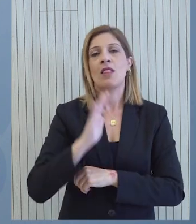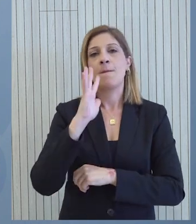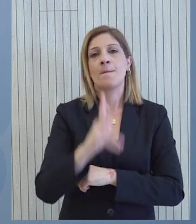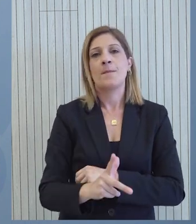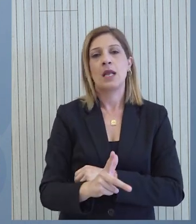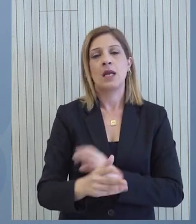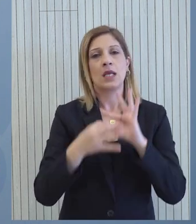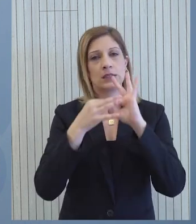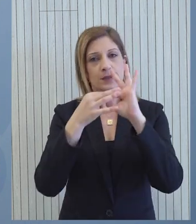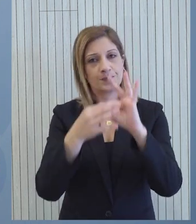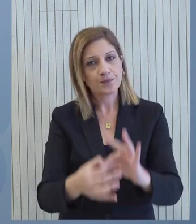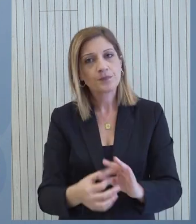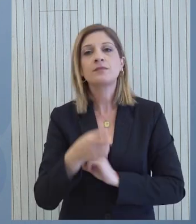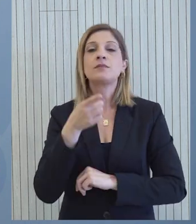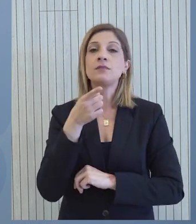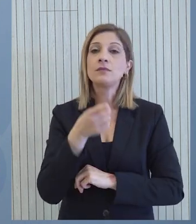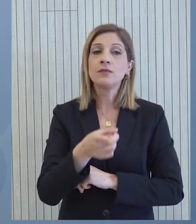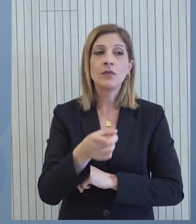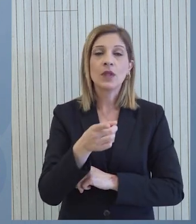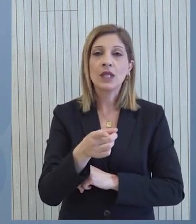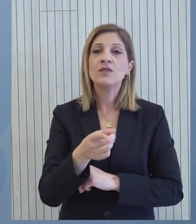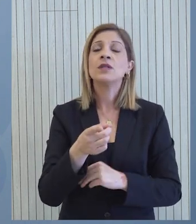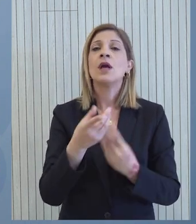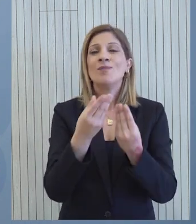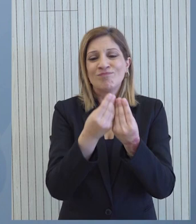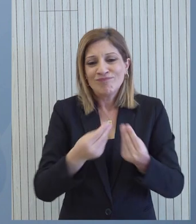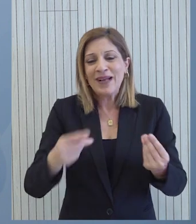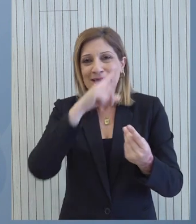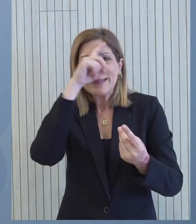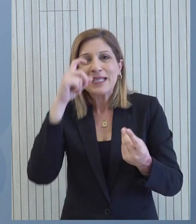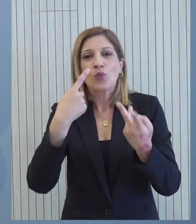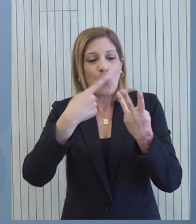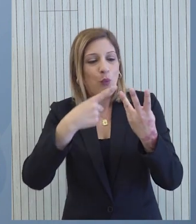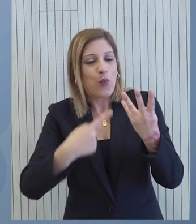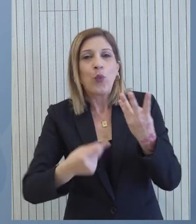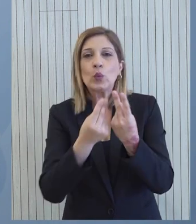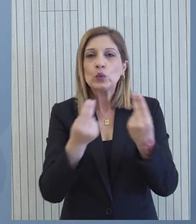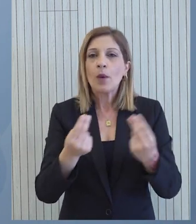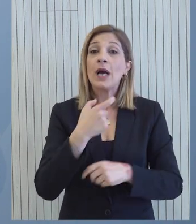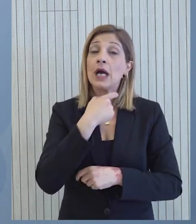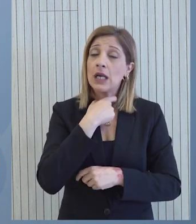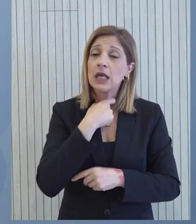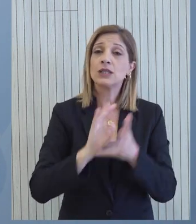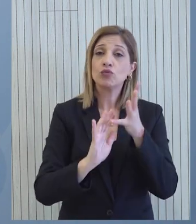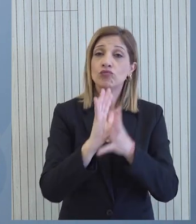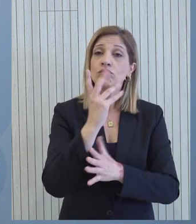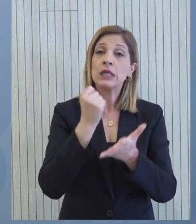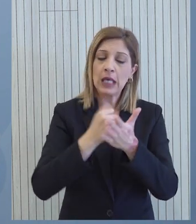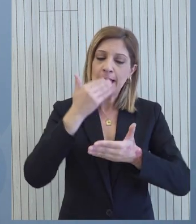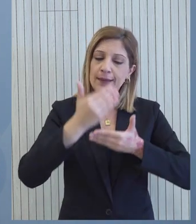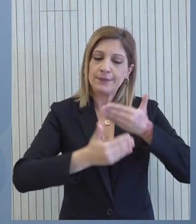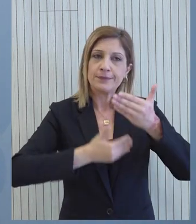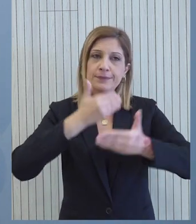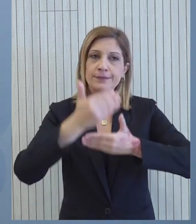διαδικασίες γιατί είναι μια πολύπλοκη διαδικασία η οποία χρειάζεται αυτή την εξέλιξη αλλά εξελιχτικά